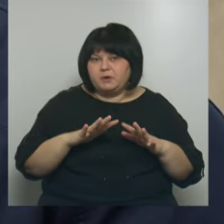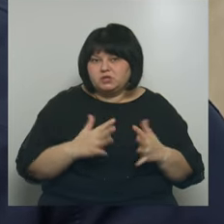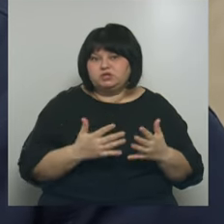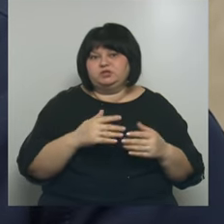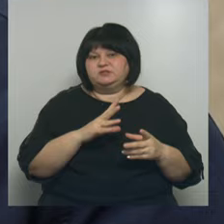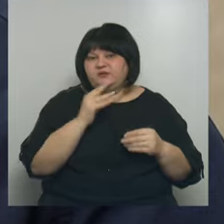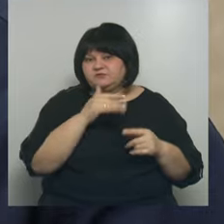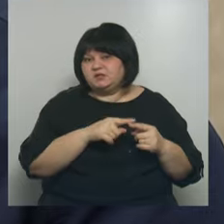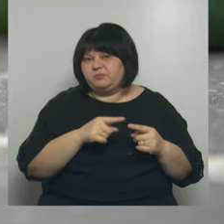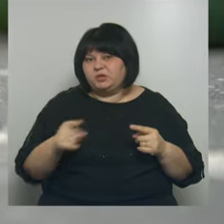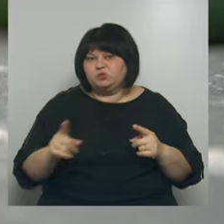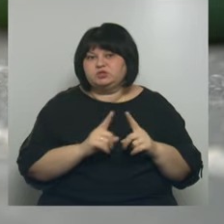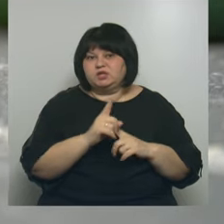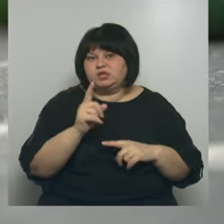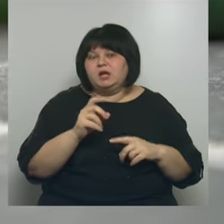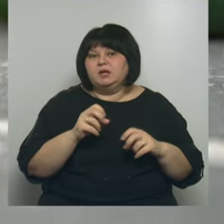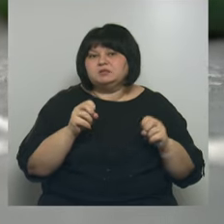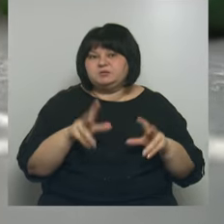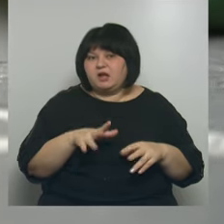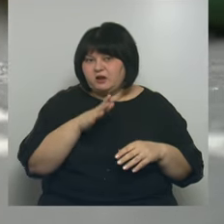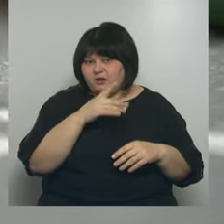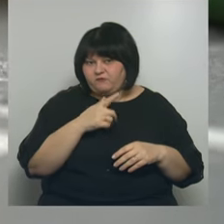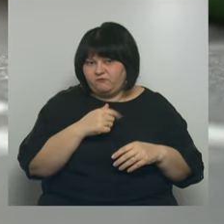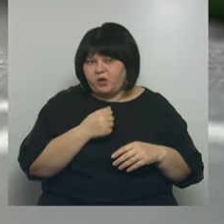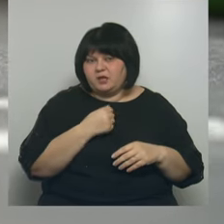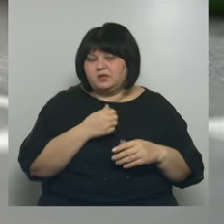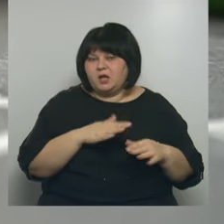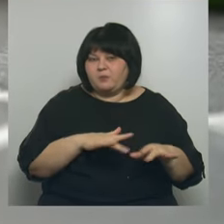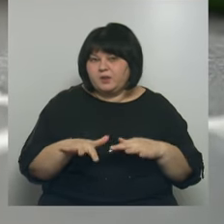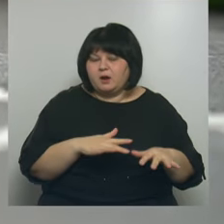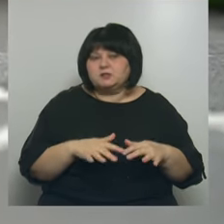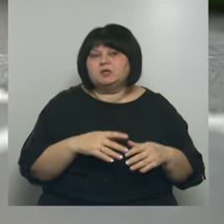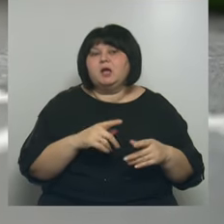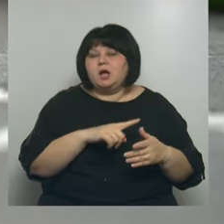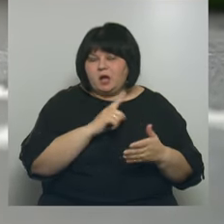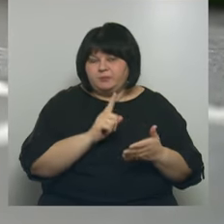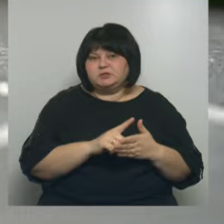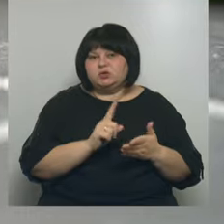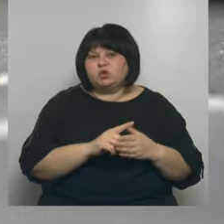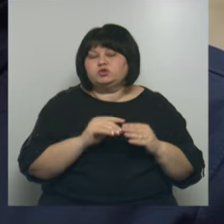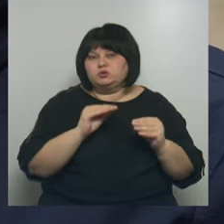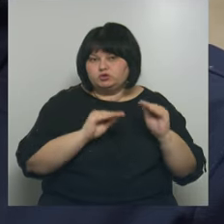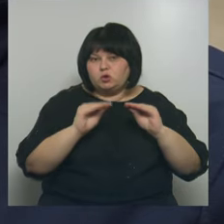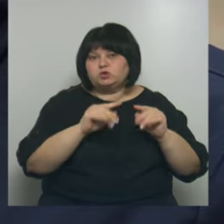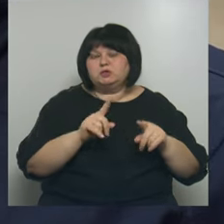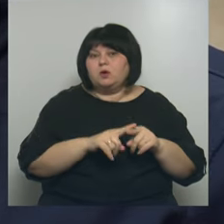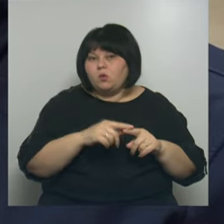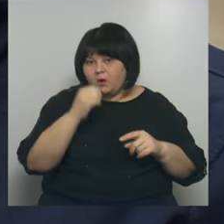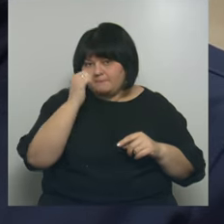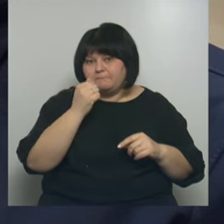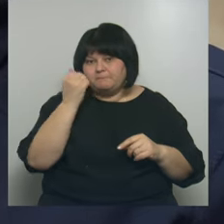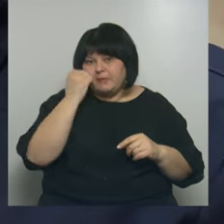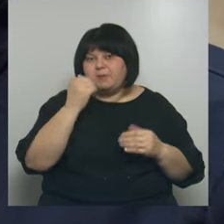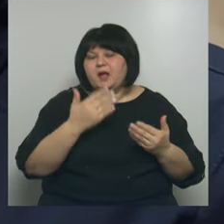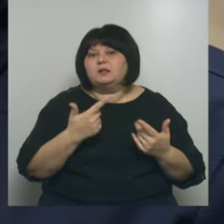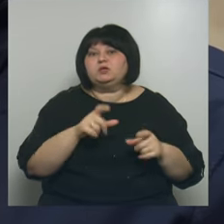периоды сначала специальной военной операции. Безусловно, должен быть создан такой мемориал, где белгородцы смогут прийти